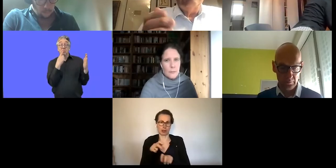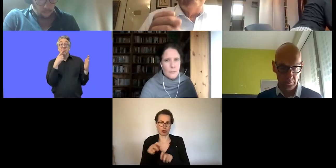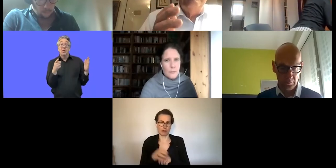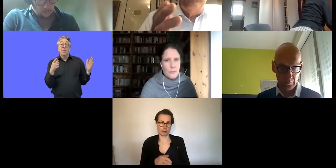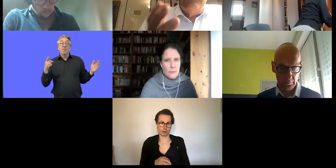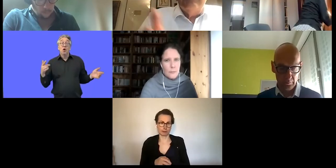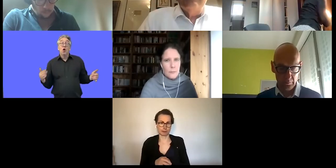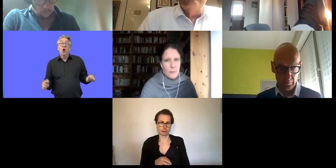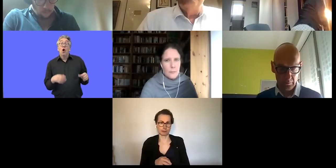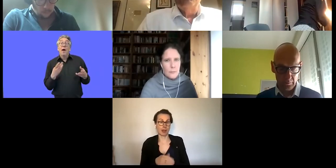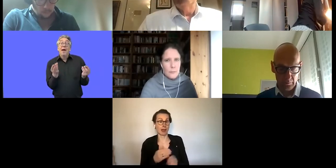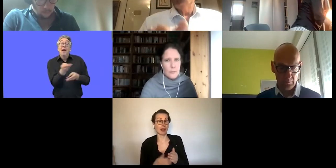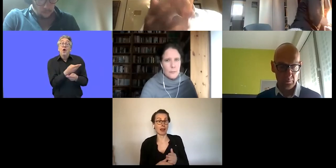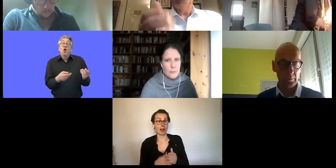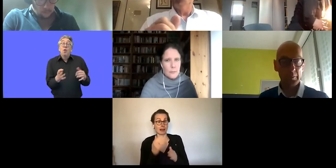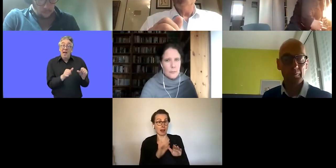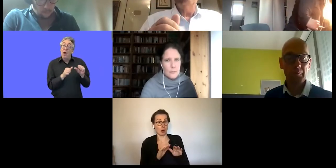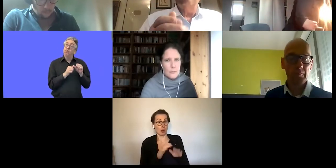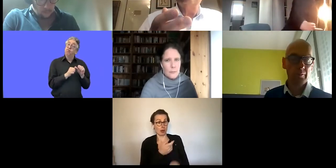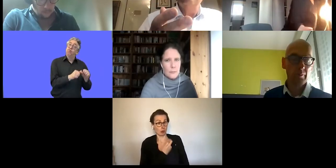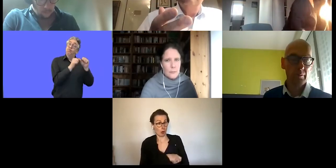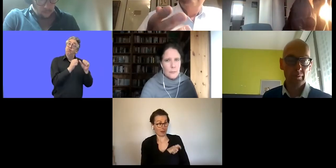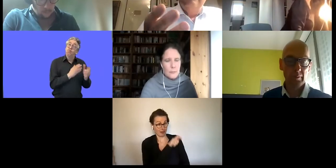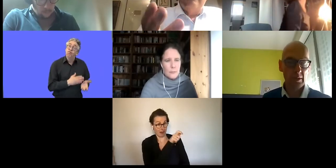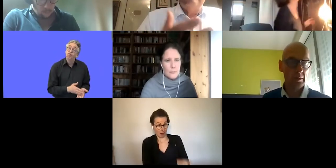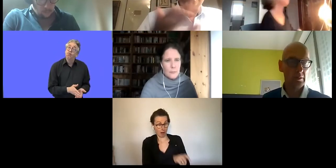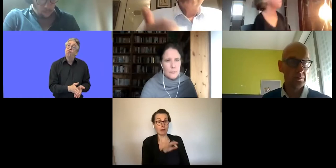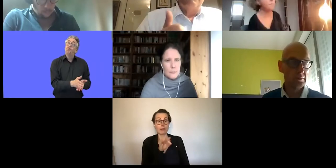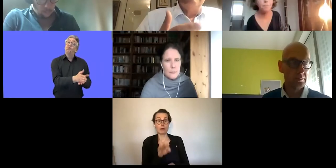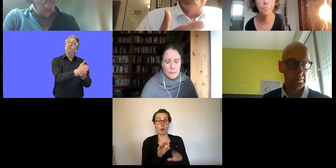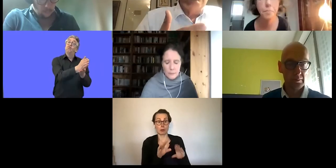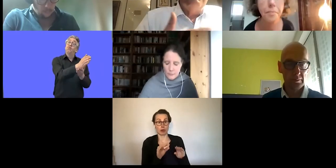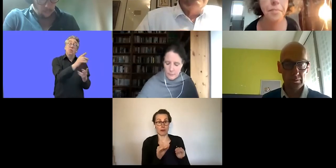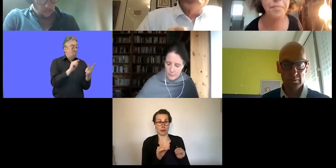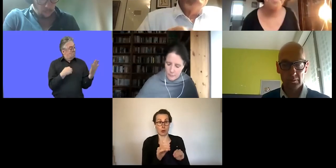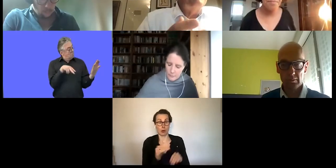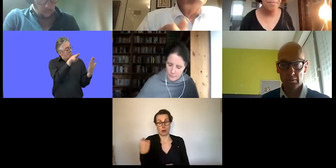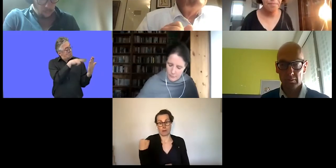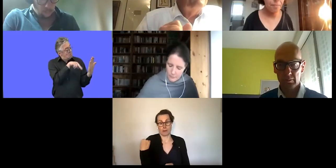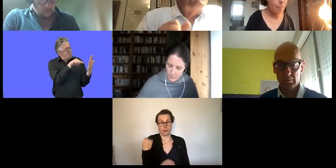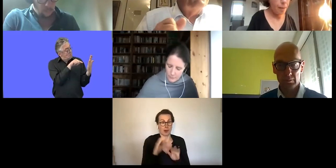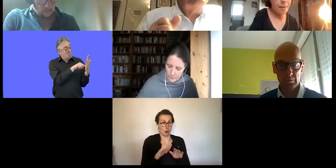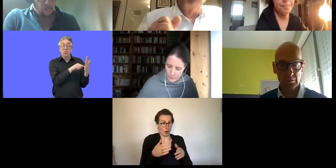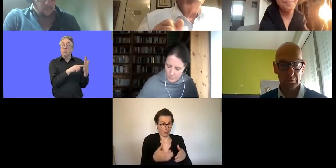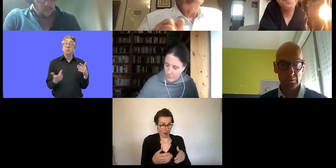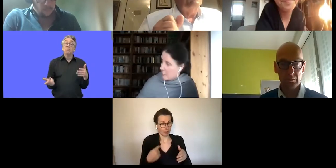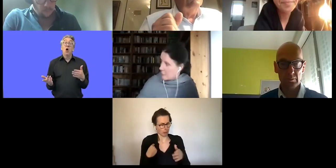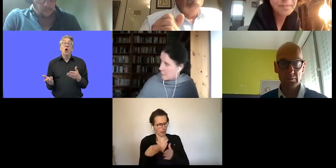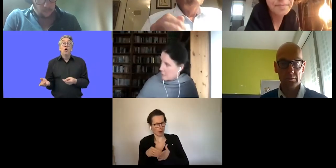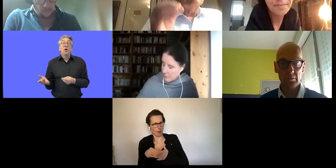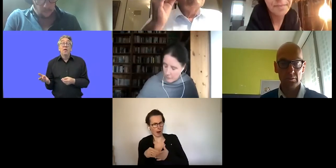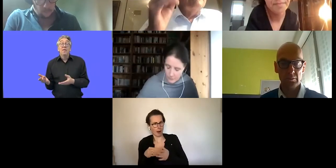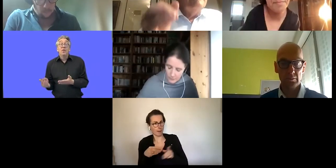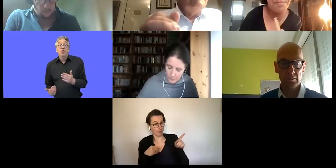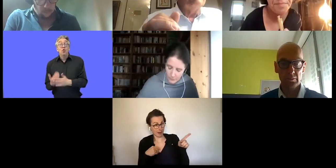Kommissar für Beschäftigung hat in einem, in einer Konferenz, bei der ich teilgenommen habe, gesprochen,